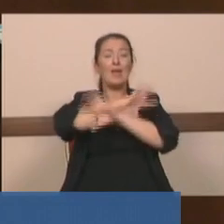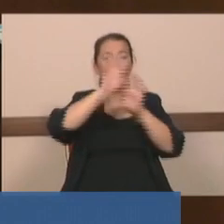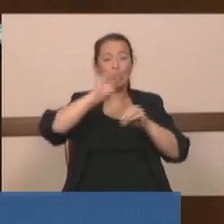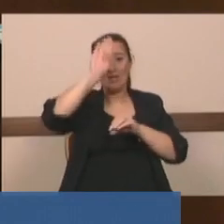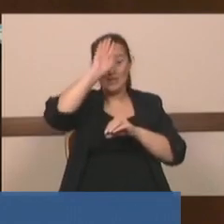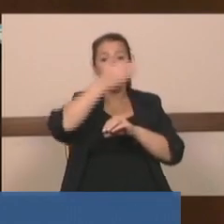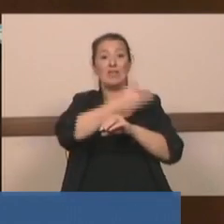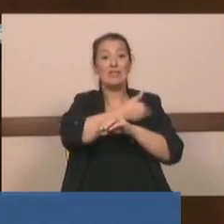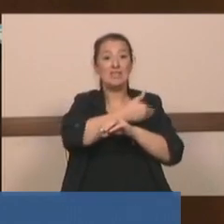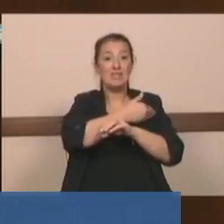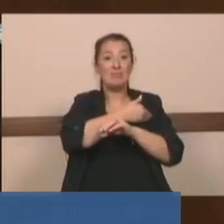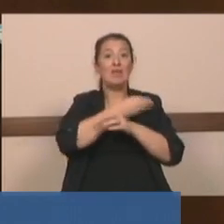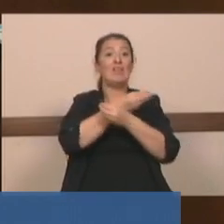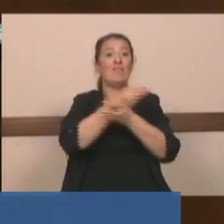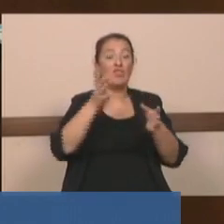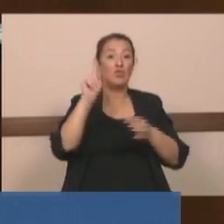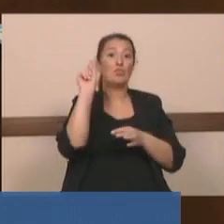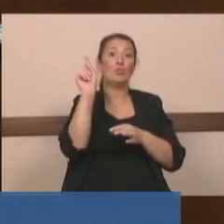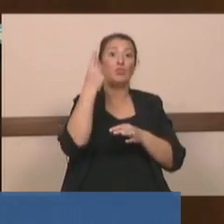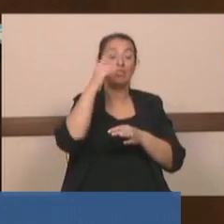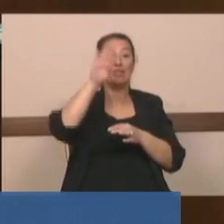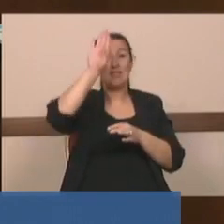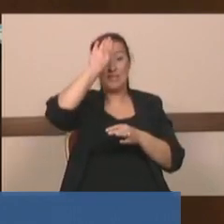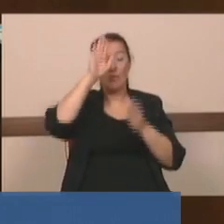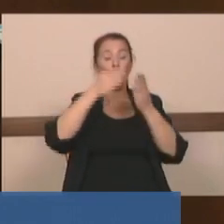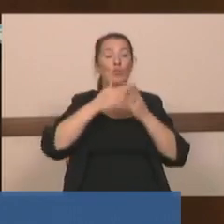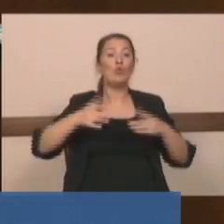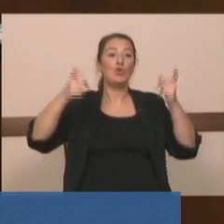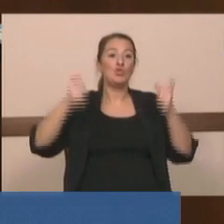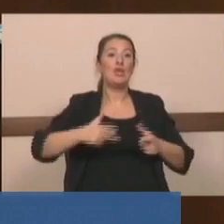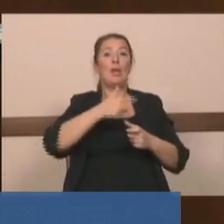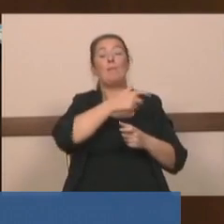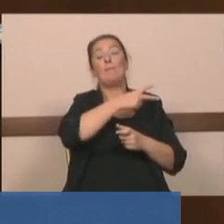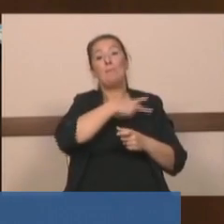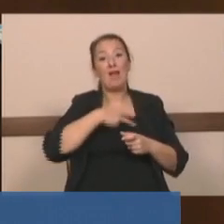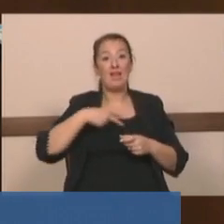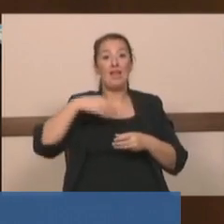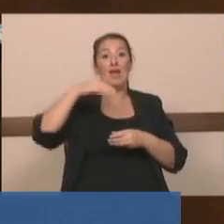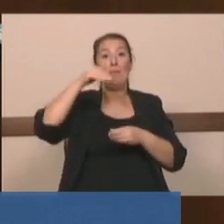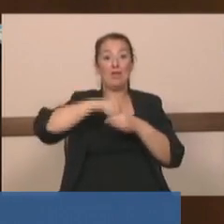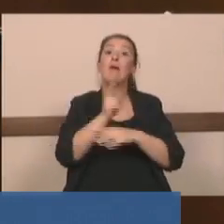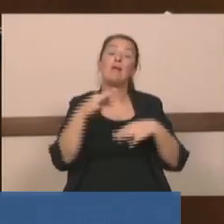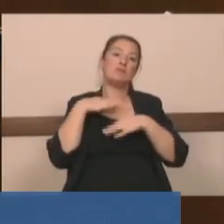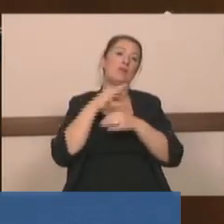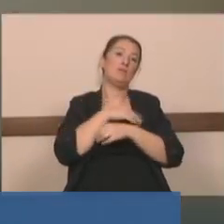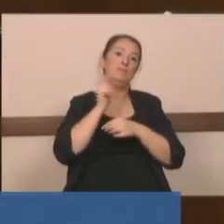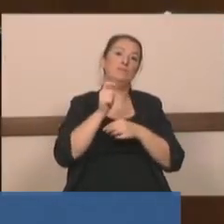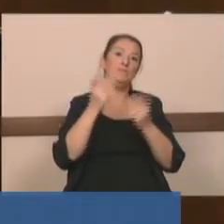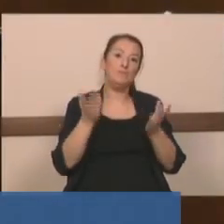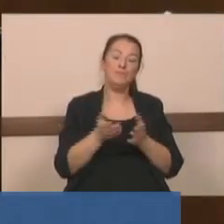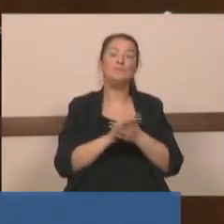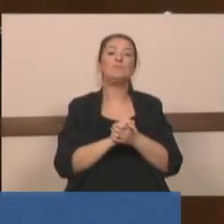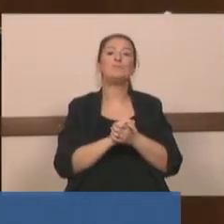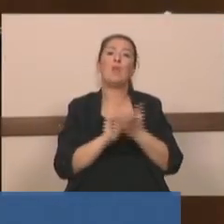hizmet edeceğinin müjdesini İstanbul Büyükşehir Belediye Meclisi kürsüsünden vermek isterim. Kalkıp da